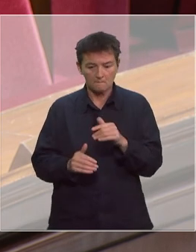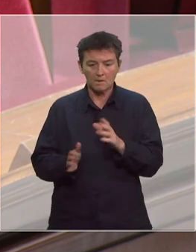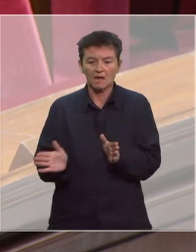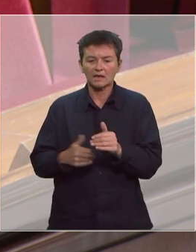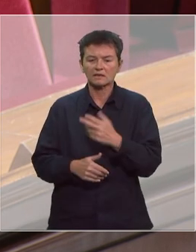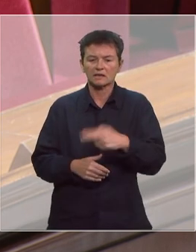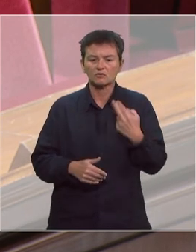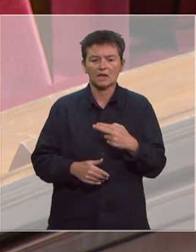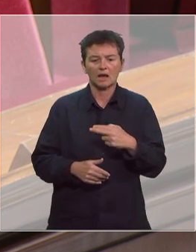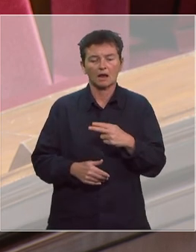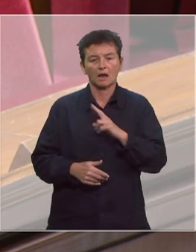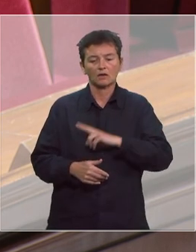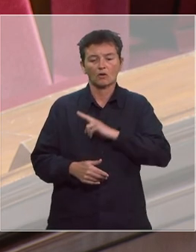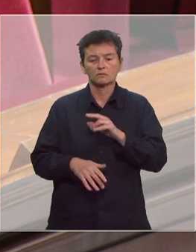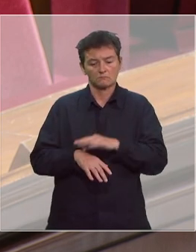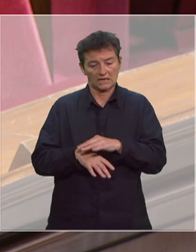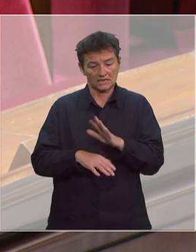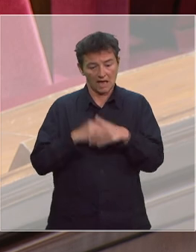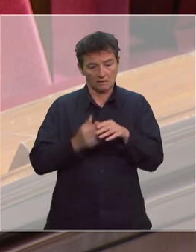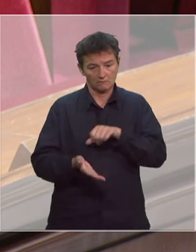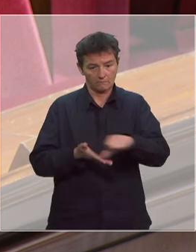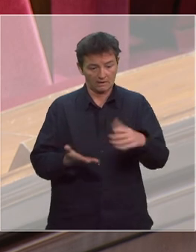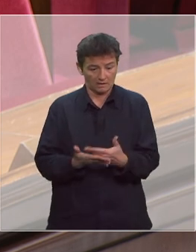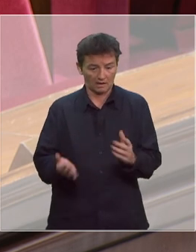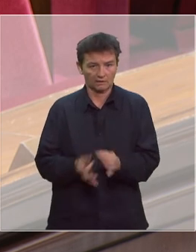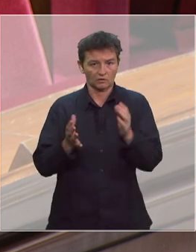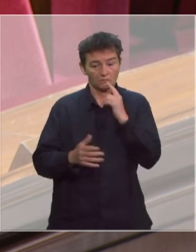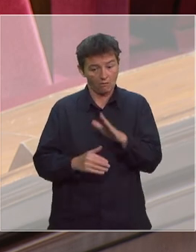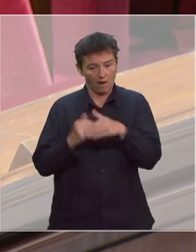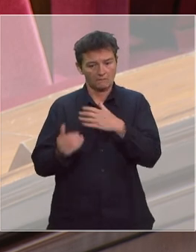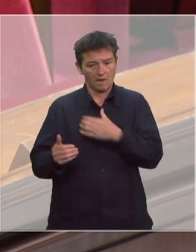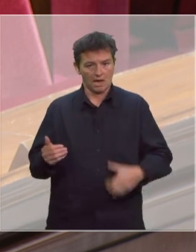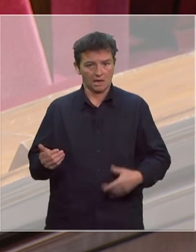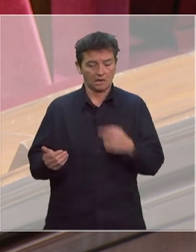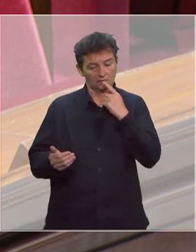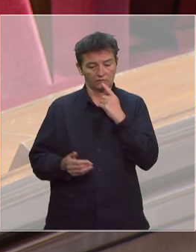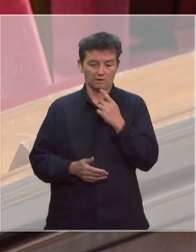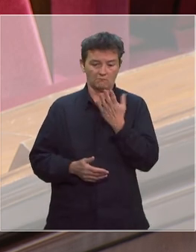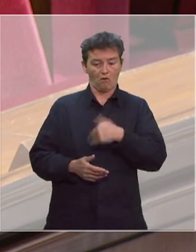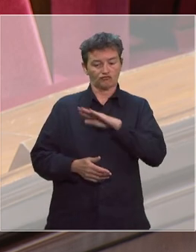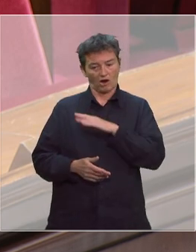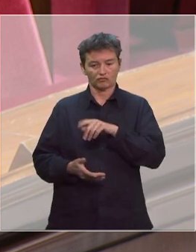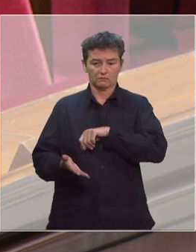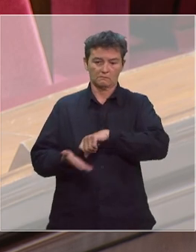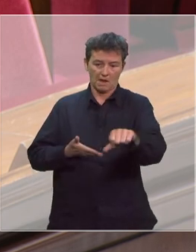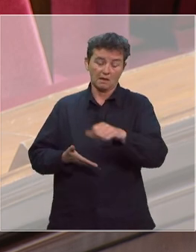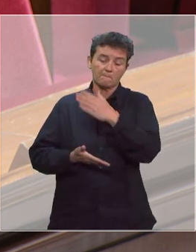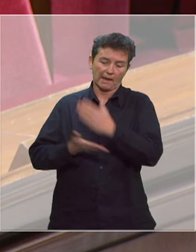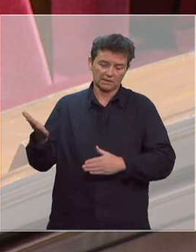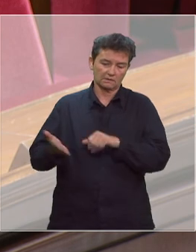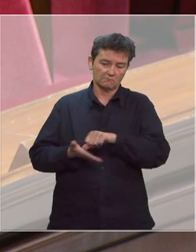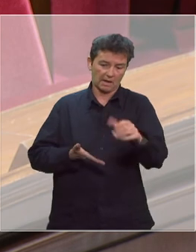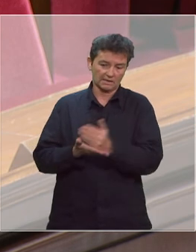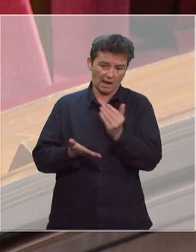nationale d'assurance maladie. C'est un dispositif exceptionnel pour accompagner les collectivités, prendre en charge une partie de la rémunération maintenue